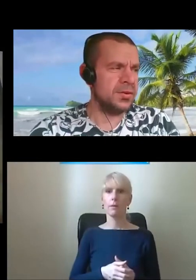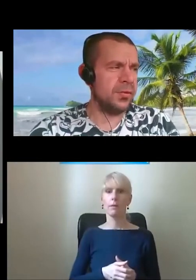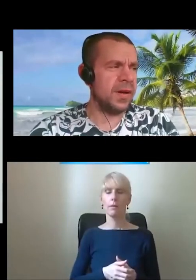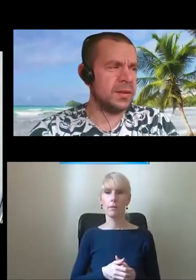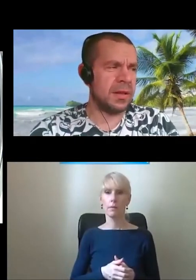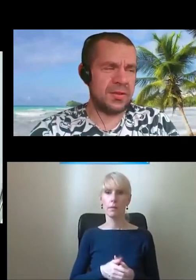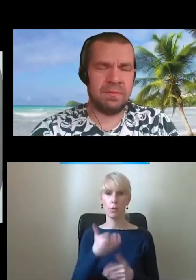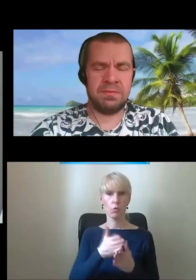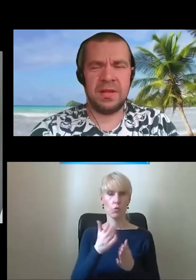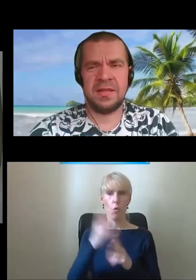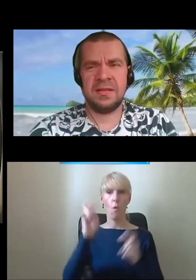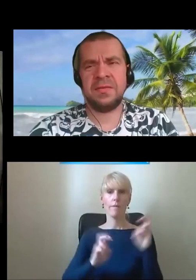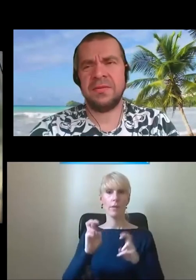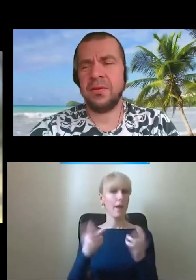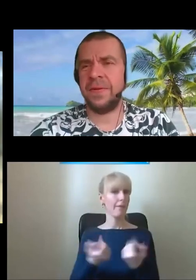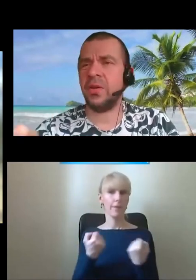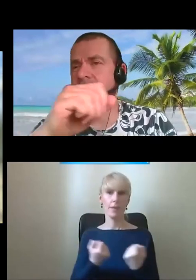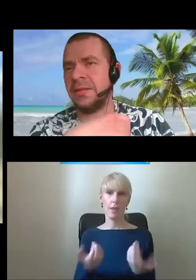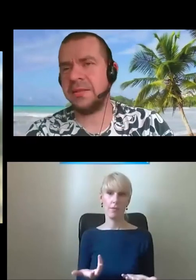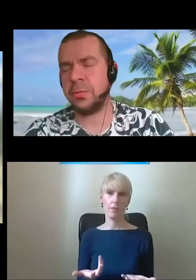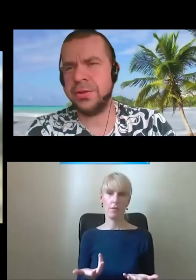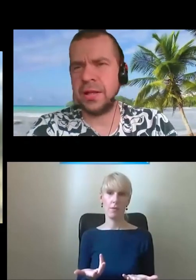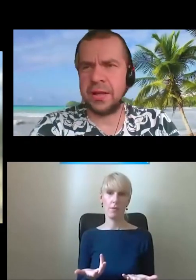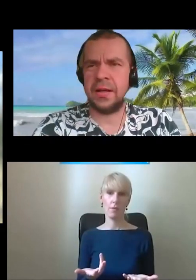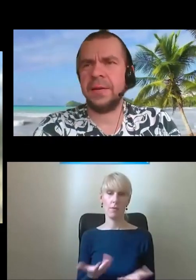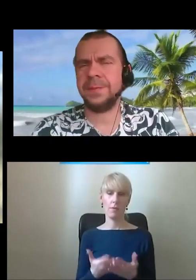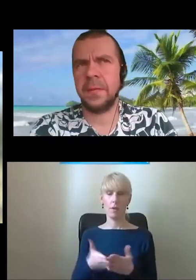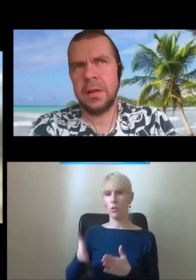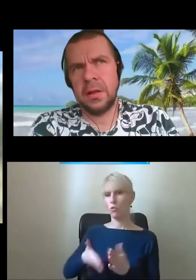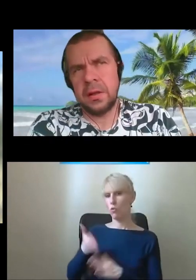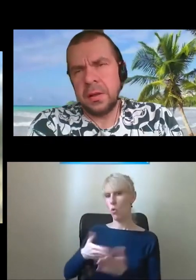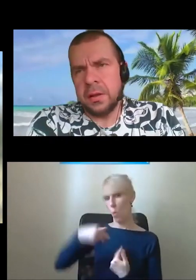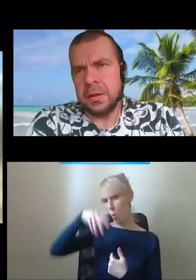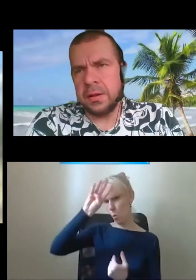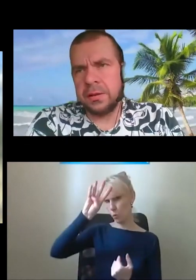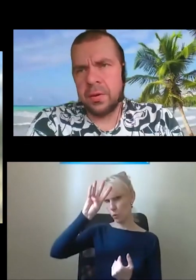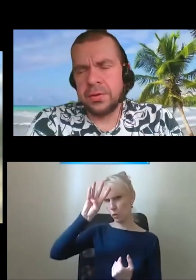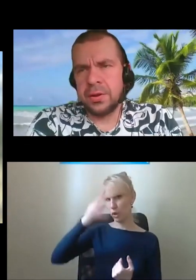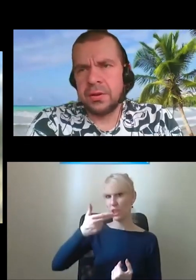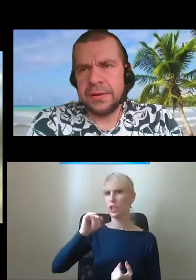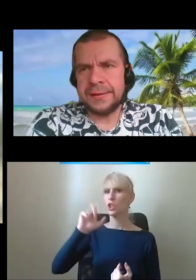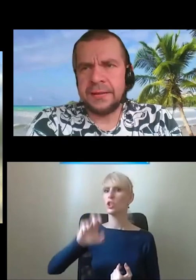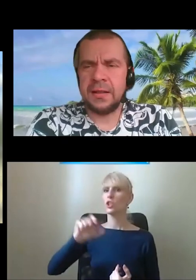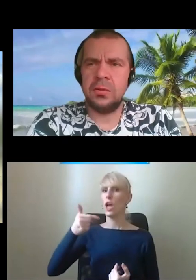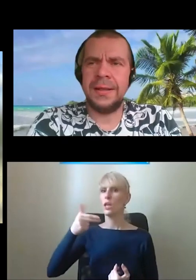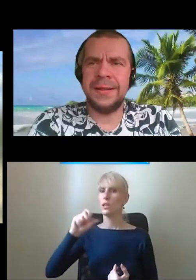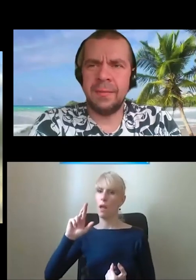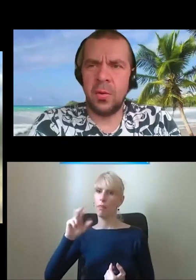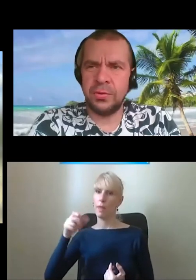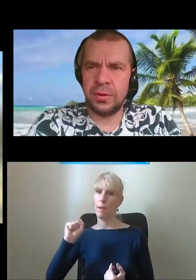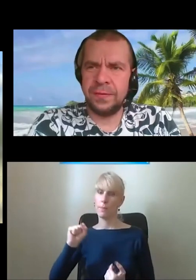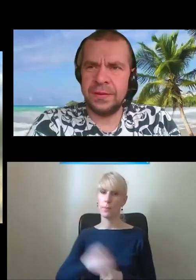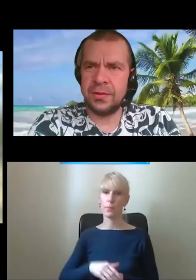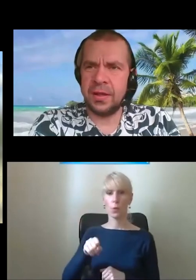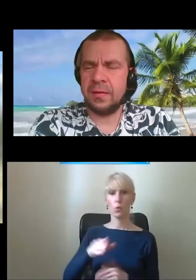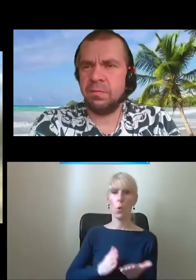Zwróćcie uwagę, zobaczcie. To jest w ogóle fenomen. Stacja uciecznianiana w Łodzi. To jest stacja, na której nie ma